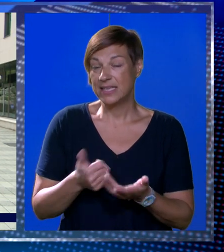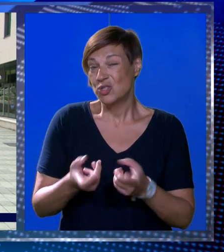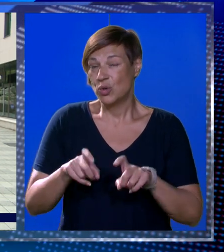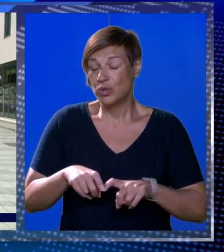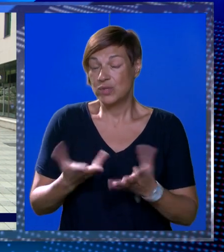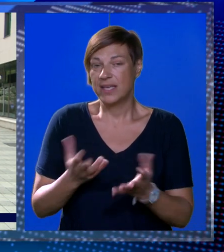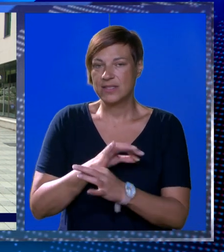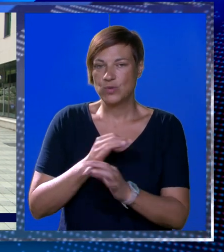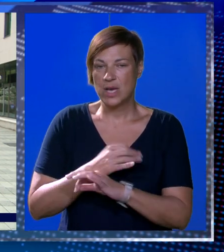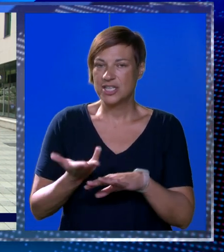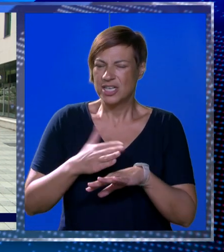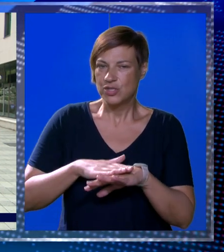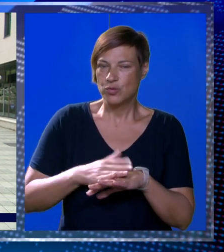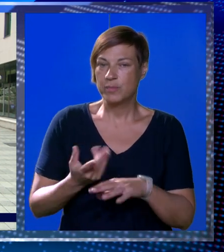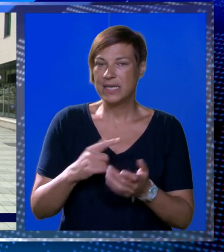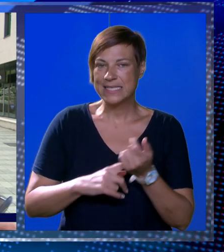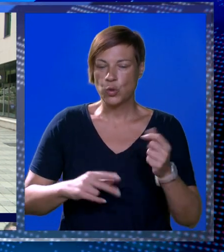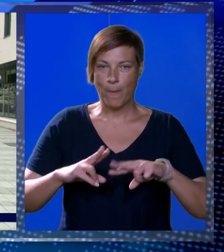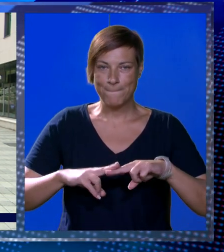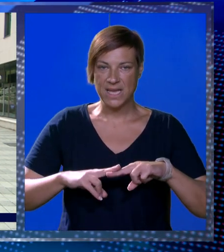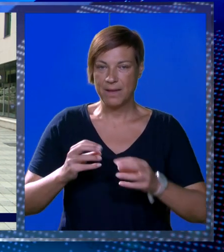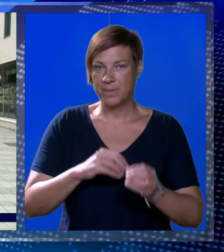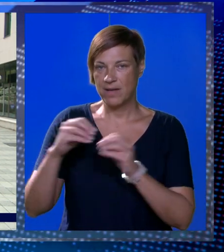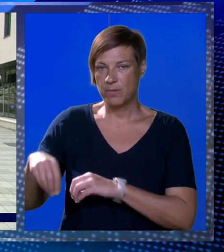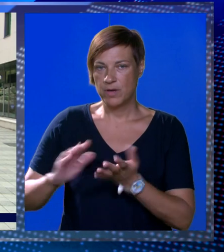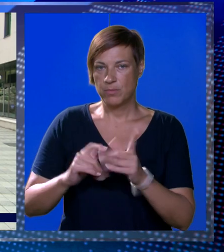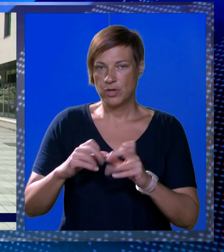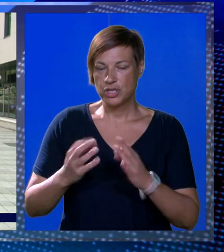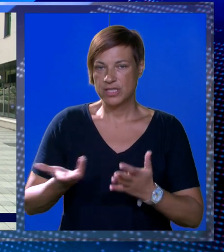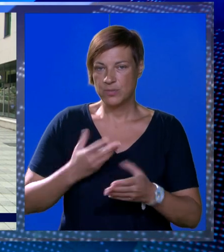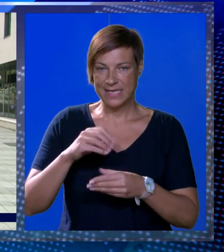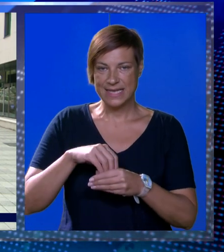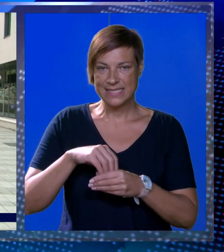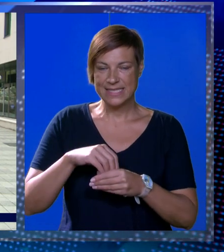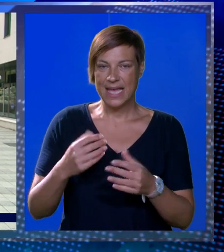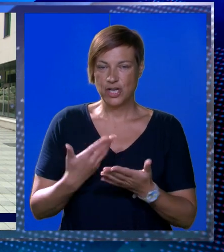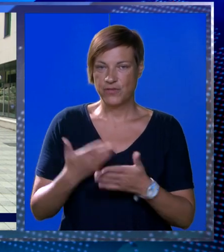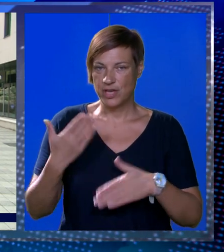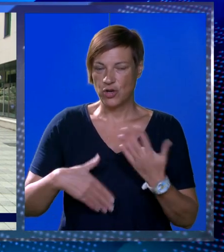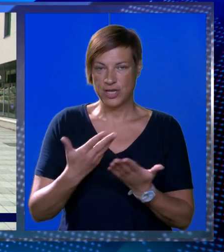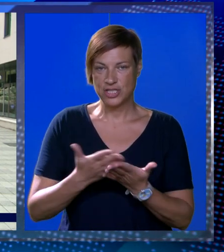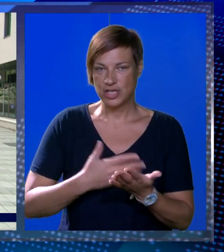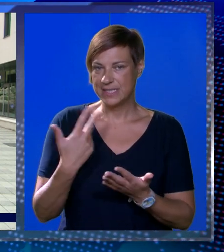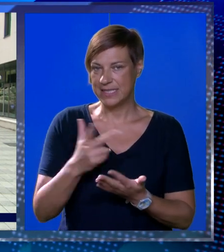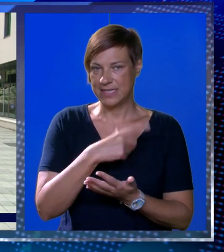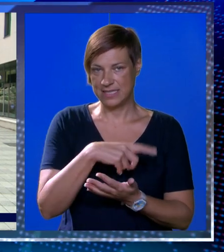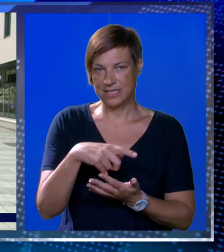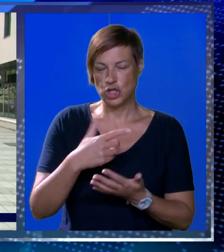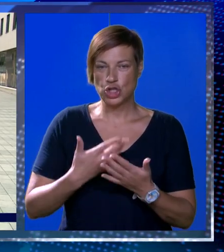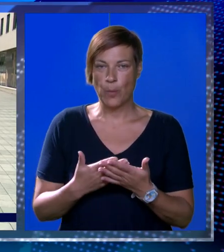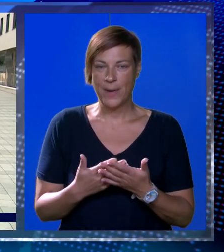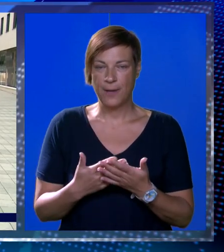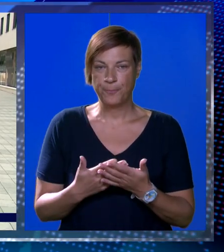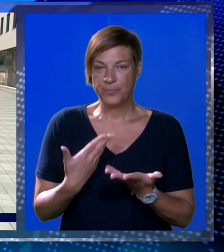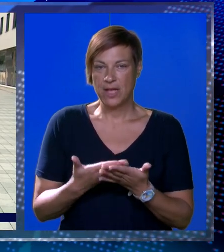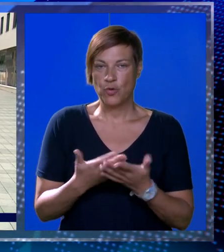ljudi odustali neki su nažalost umrli izgubli su pravo neki su prešim u košicu uzeli stanove i ovo je konačna lista ovih 30 ljudi.